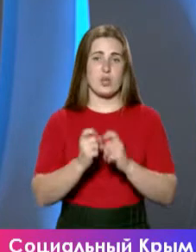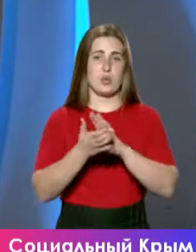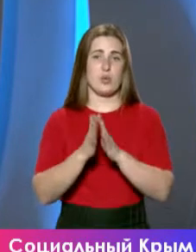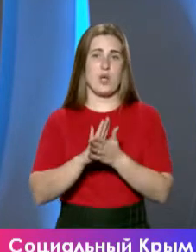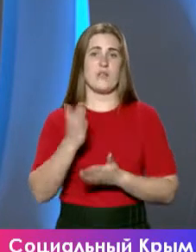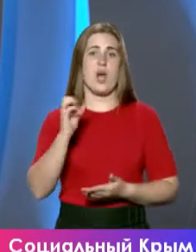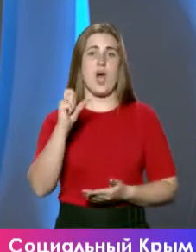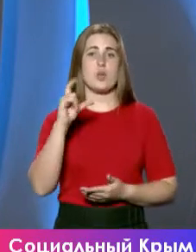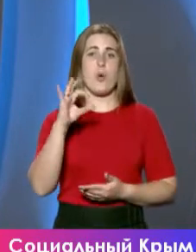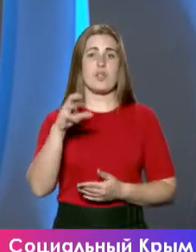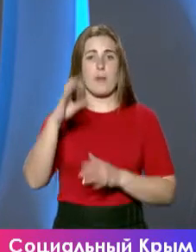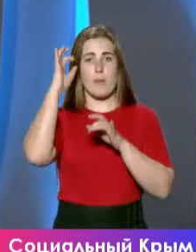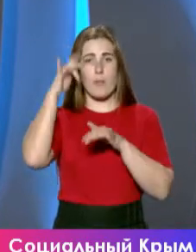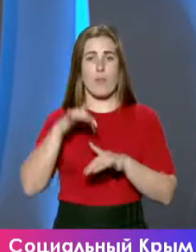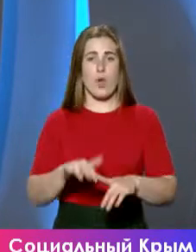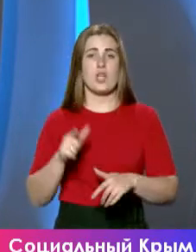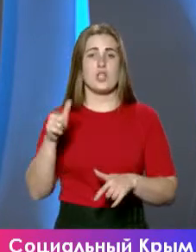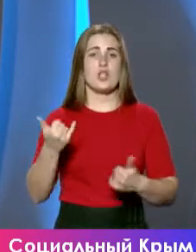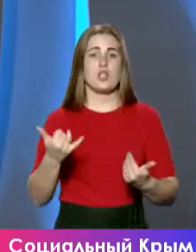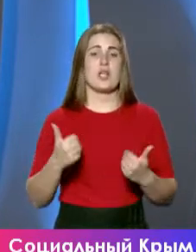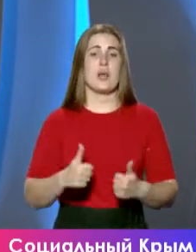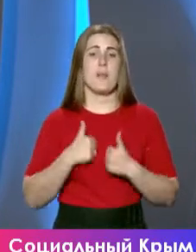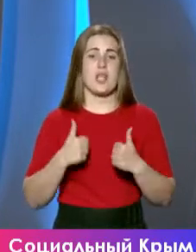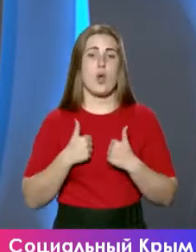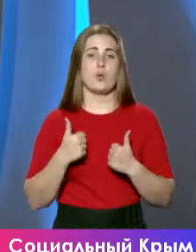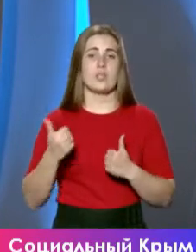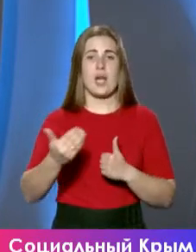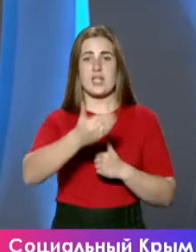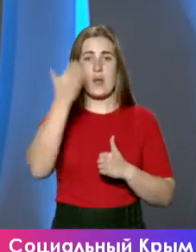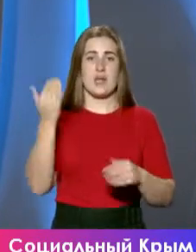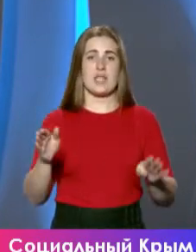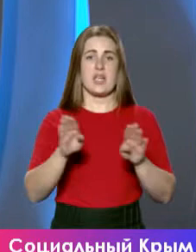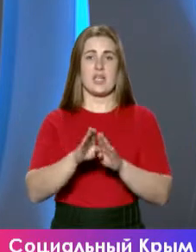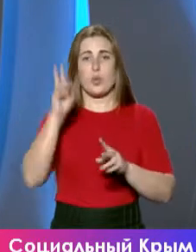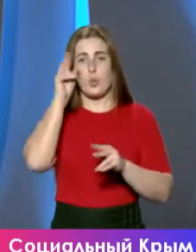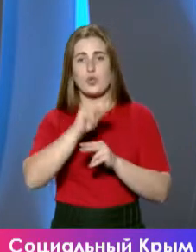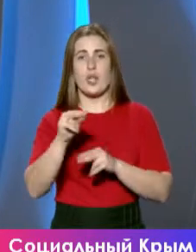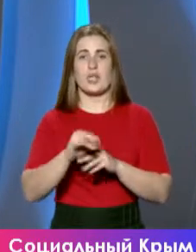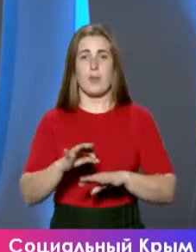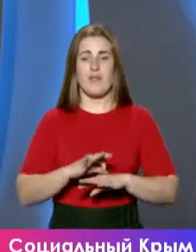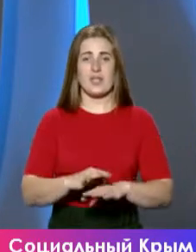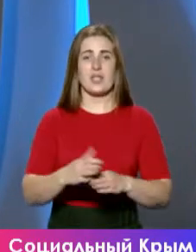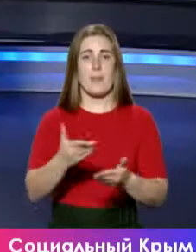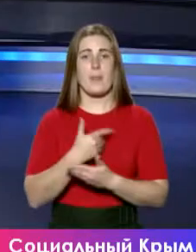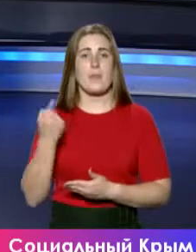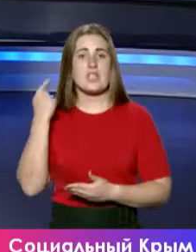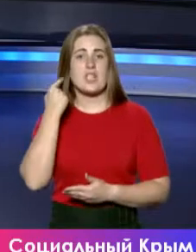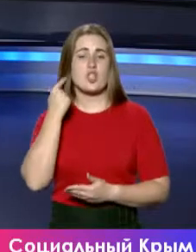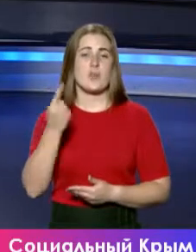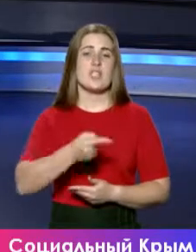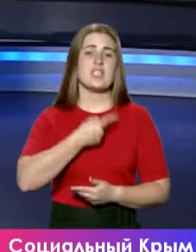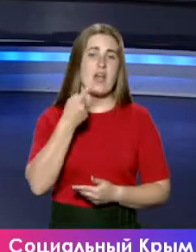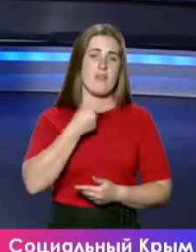Азовском море на территории. Сейчас они пытаются небо закрыть, учения проводить. И мы слышим заявление